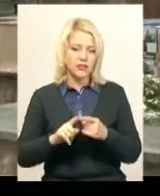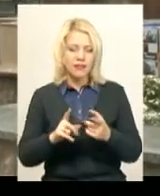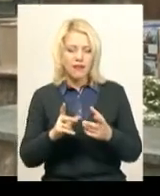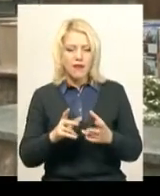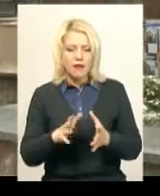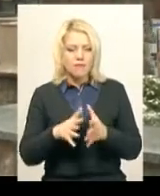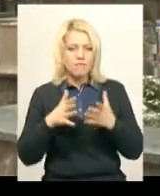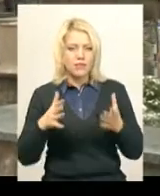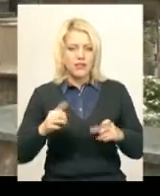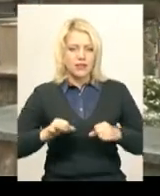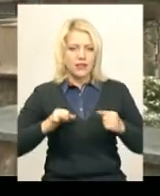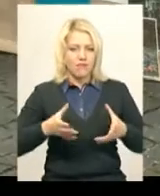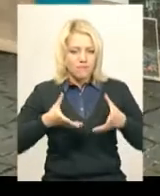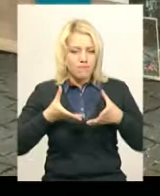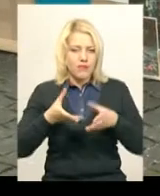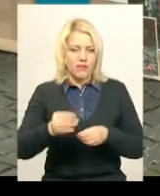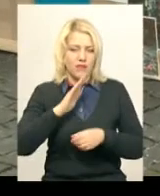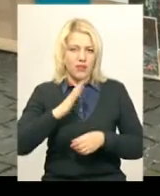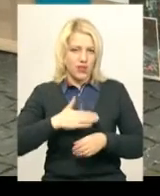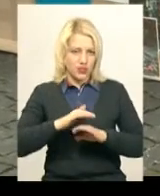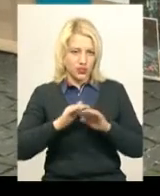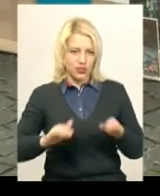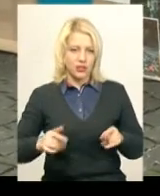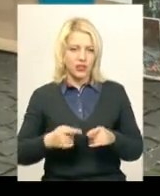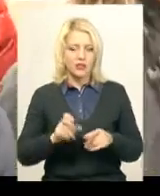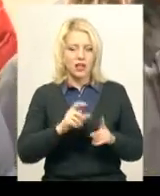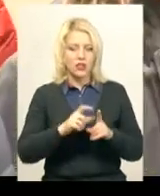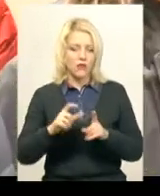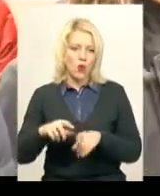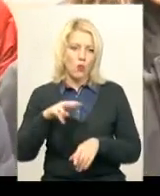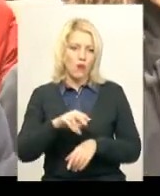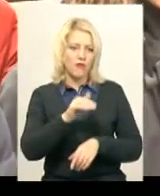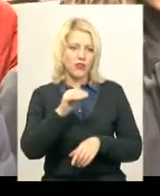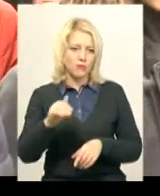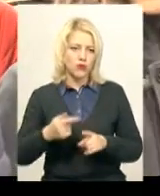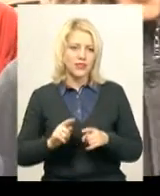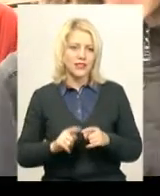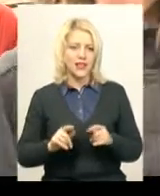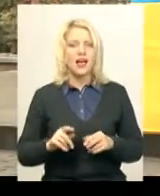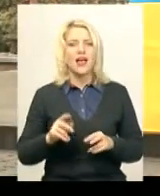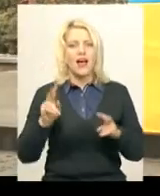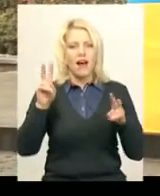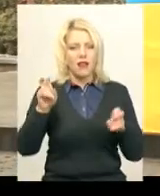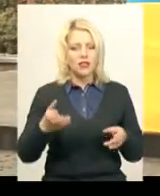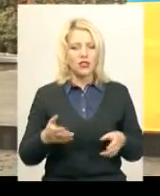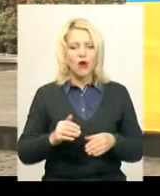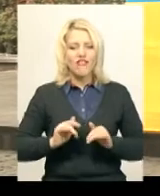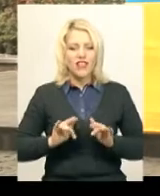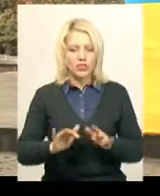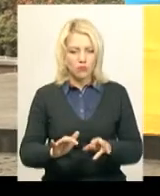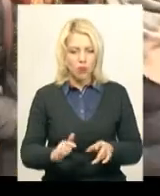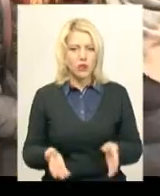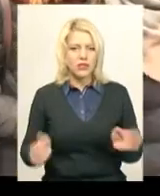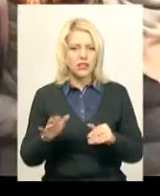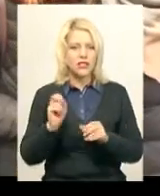на наших дітей. За словами Любові Філіпчук, гасло флешмобу залишилося з минулого року – борітись і поборете.